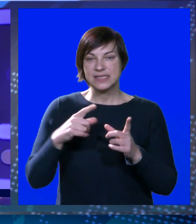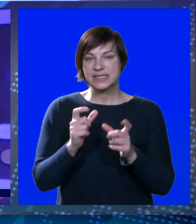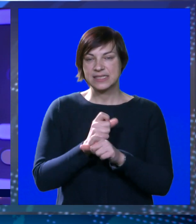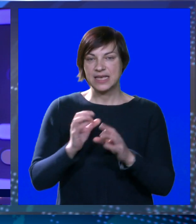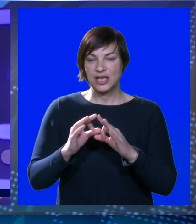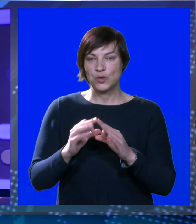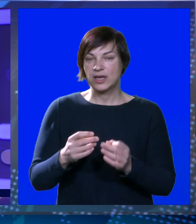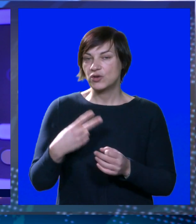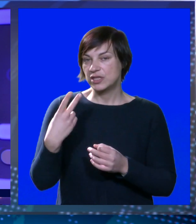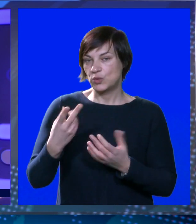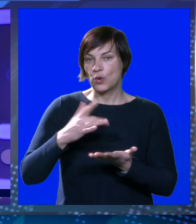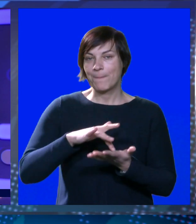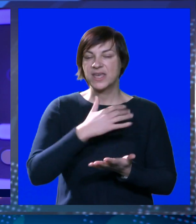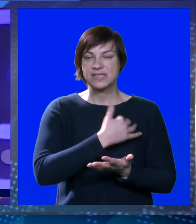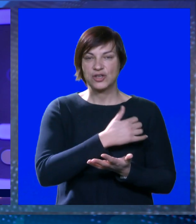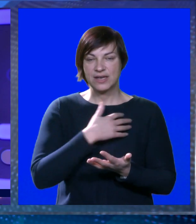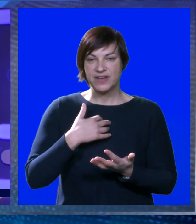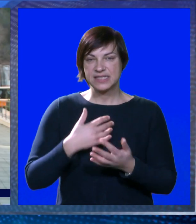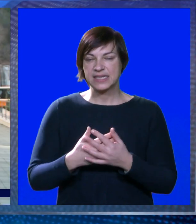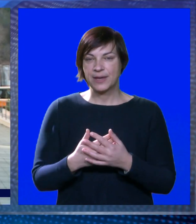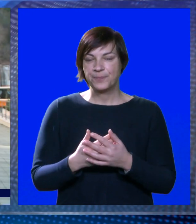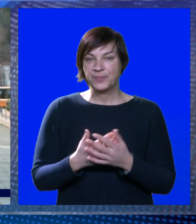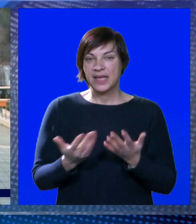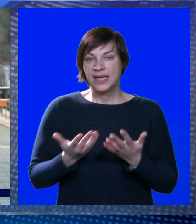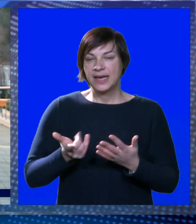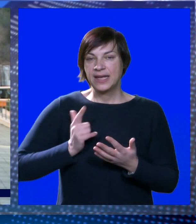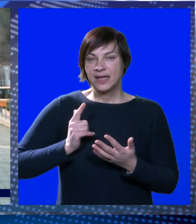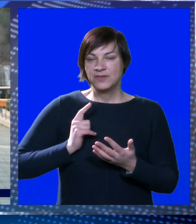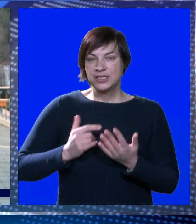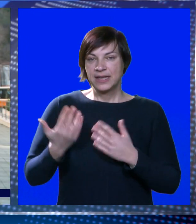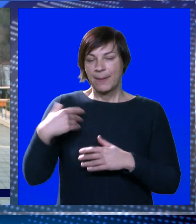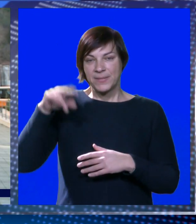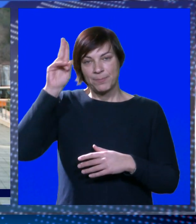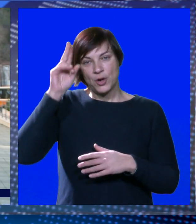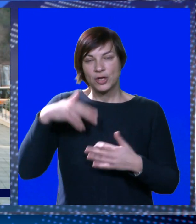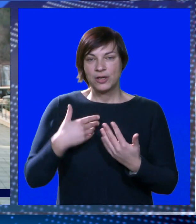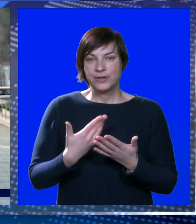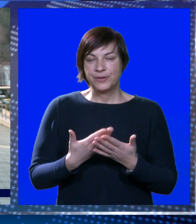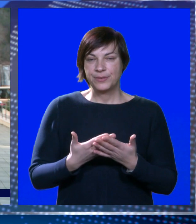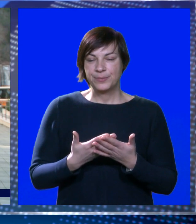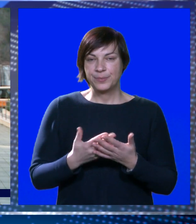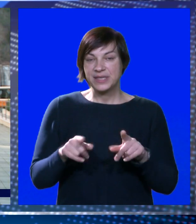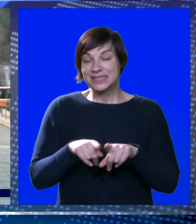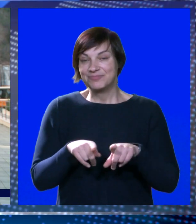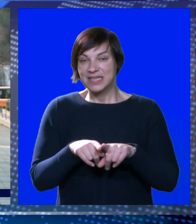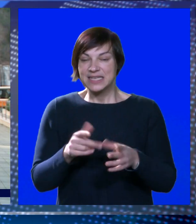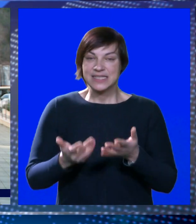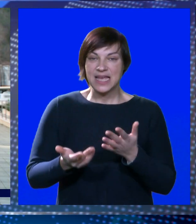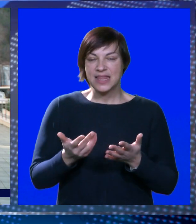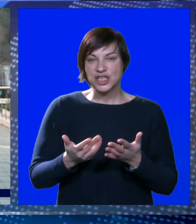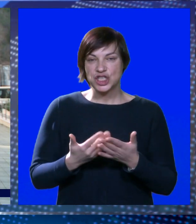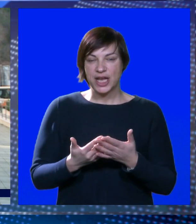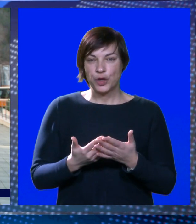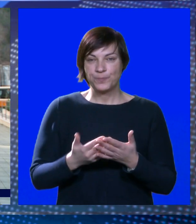koje su vice prvakinje Hrvatske. Nekako očekivanja su i bili da bi moglo biti ovako izjednačeno,